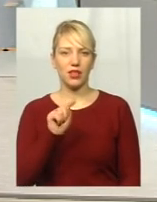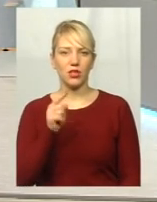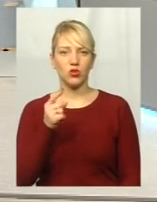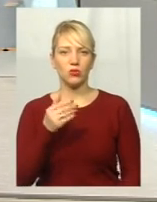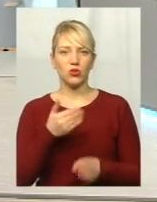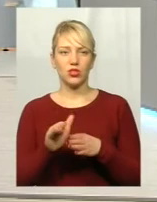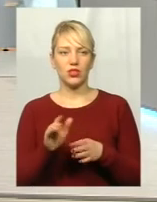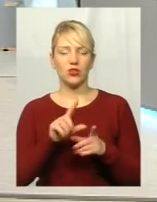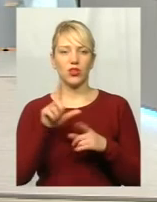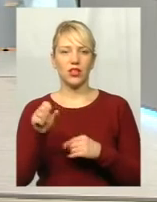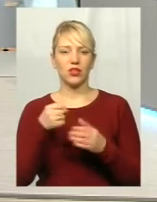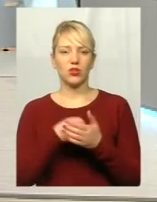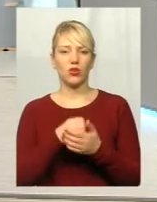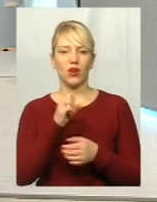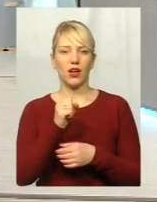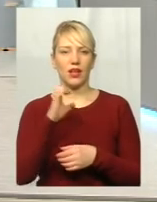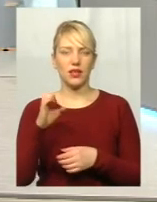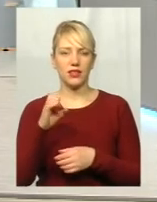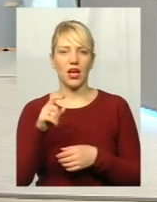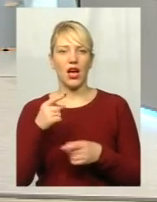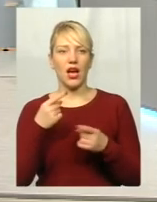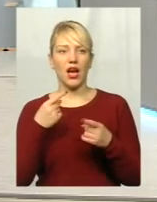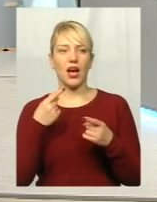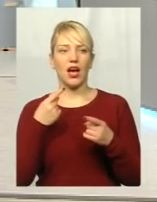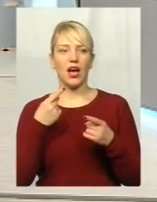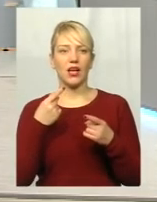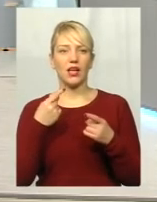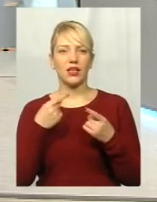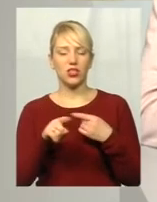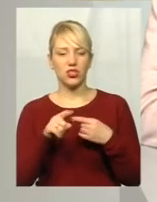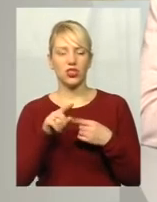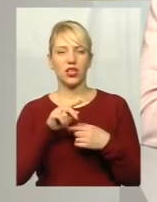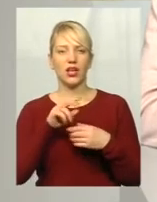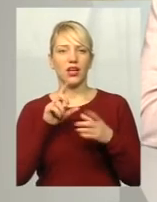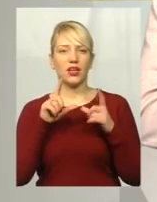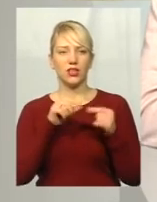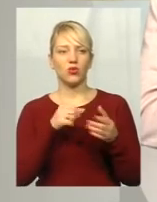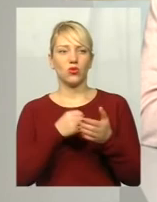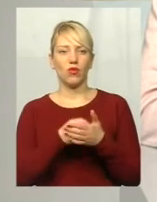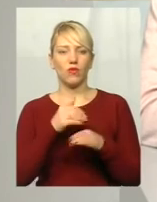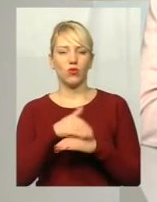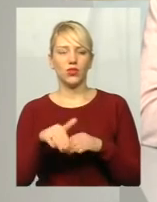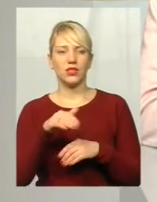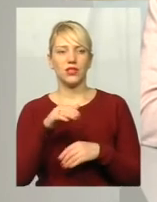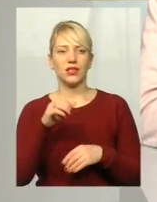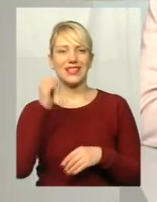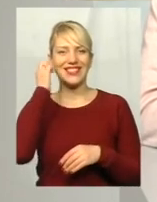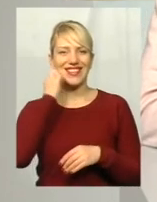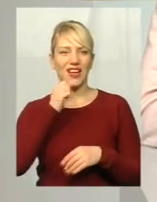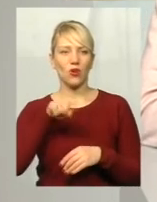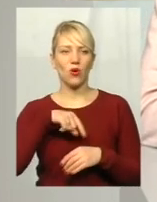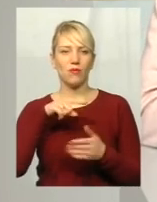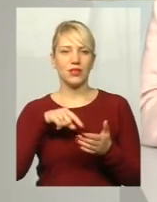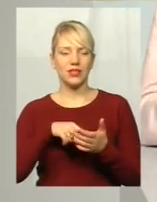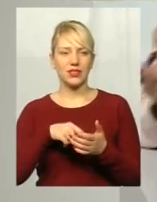їде до автовокзалу, частина їде до вулиці Староміської, як і раніше. І про це дізнаєшся, ну принаймні я особисто один раз таких,